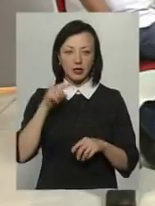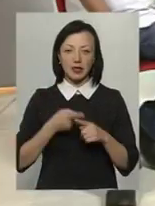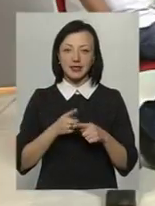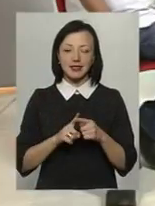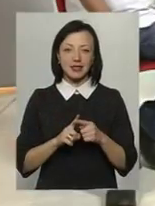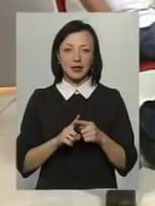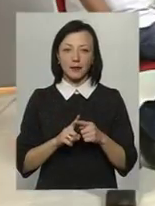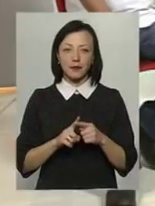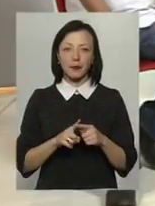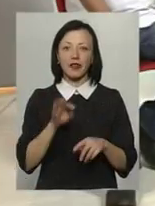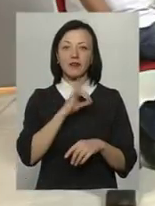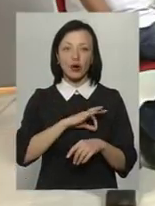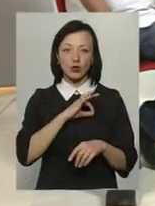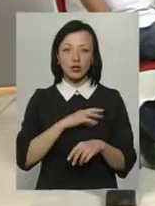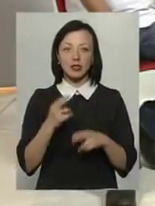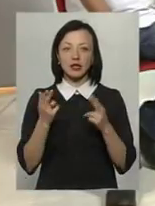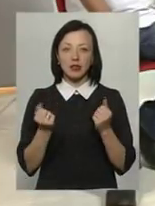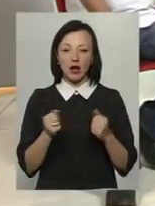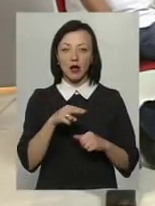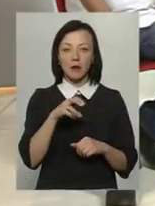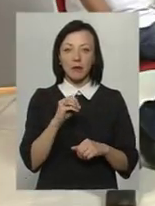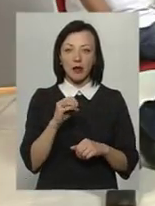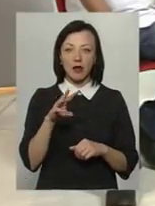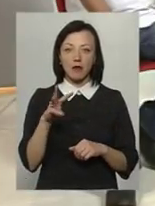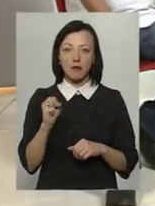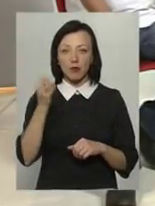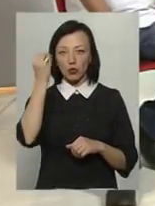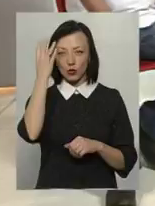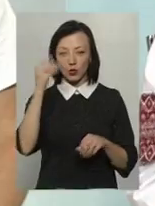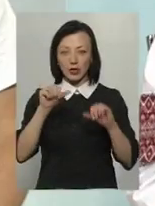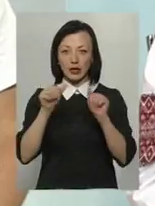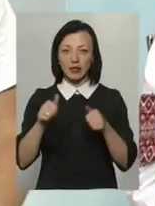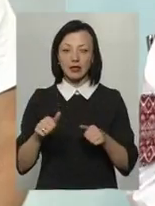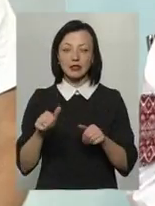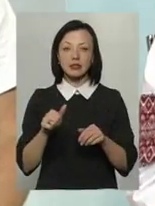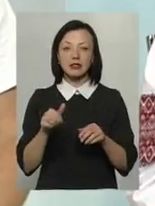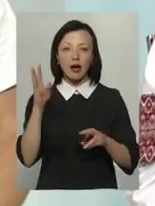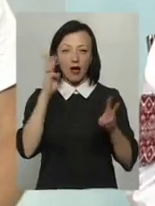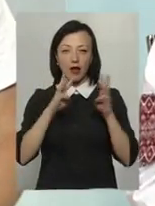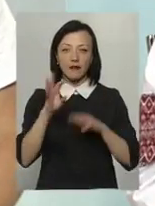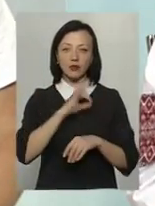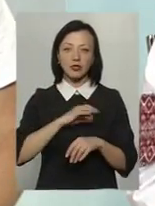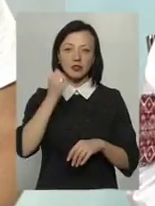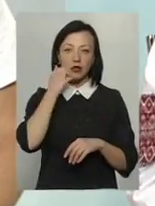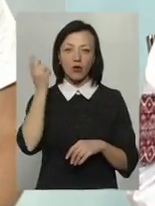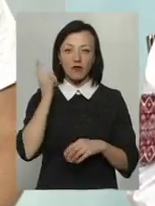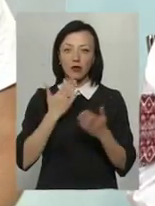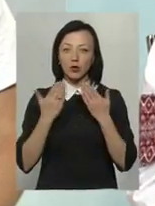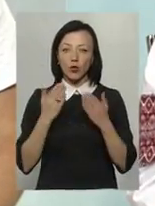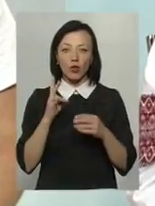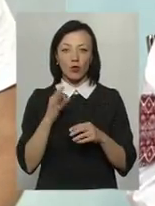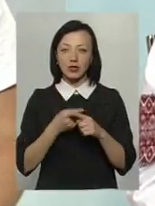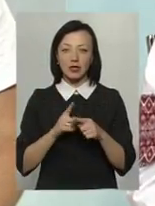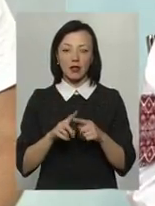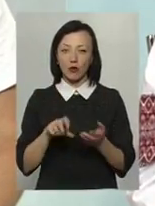вони використовують так. Пермакультурний дизайн, можливо, використовує там старовинні якісь підходи. Але це не